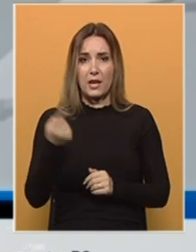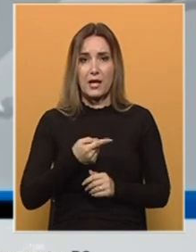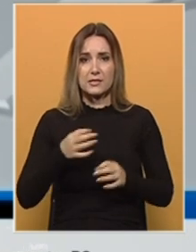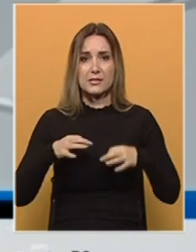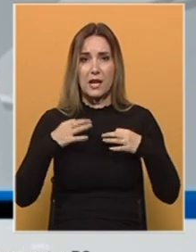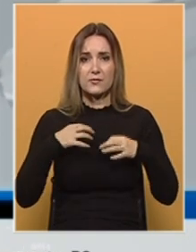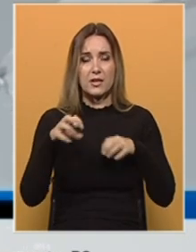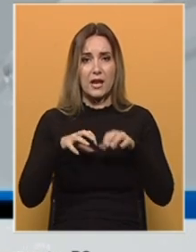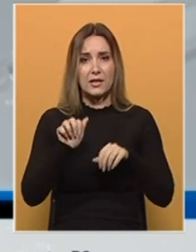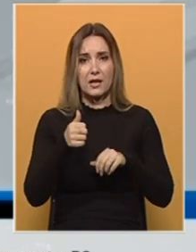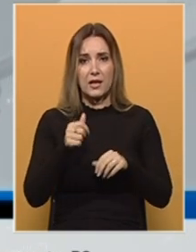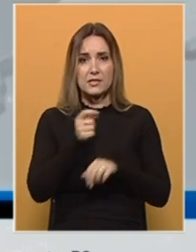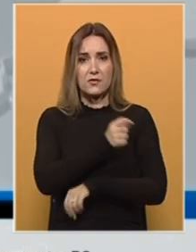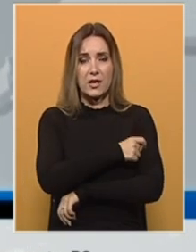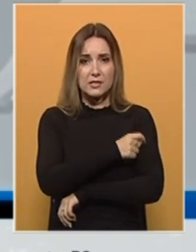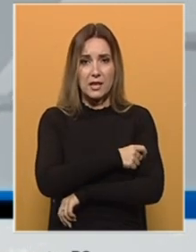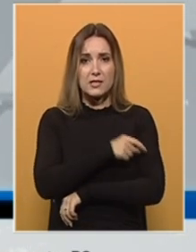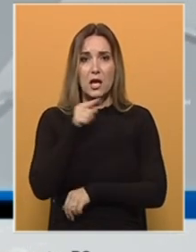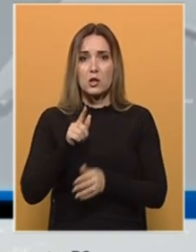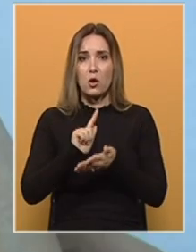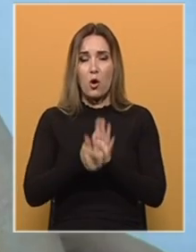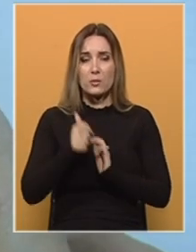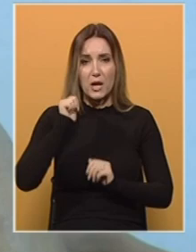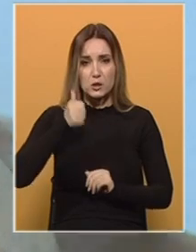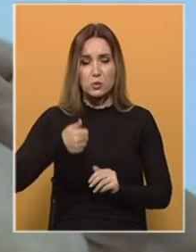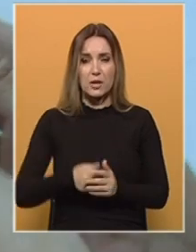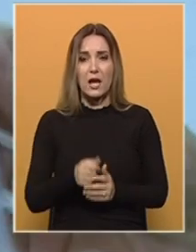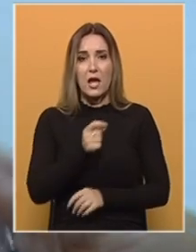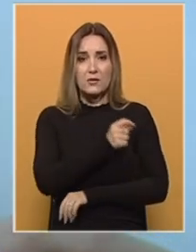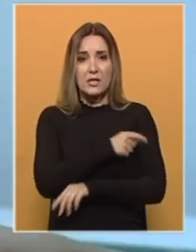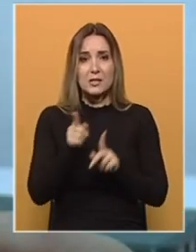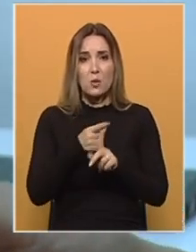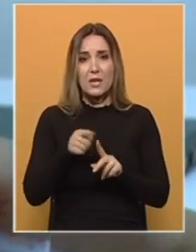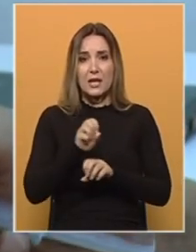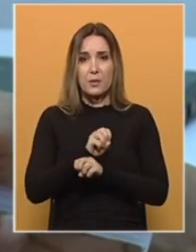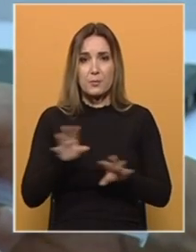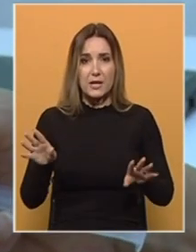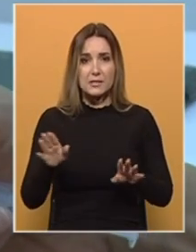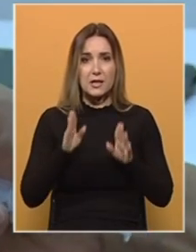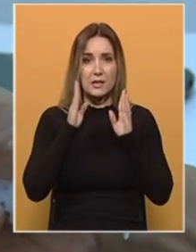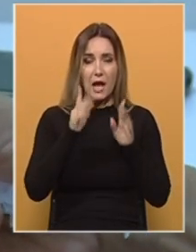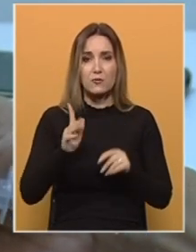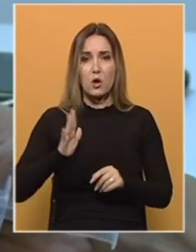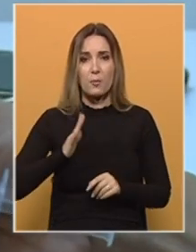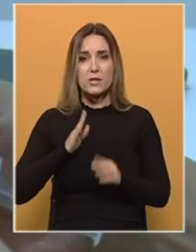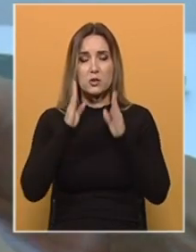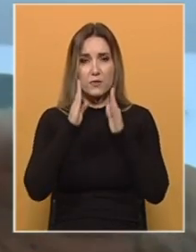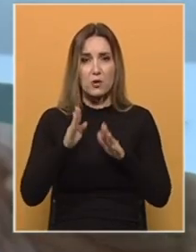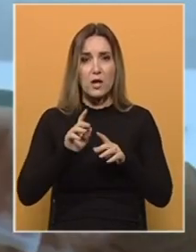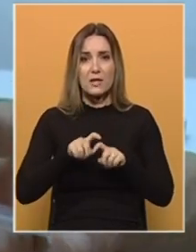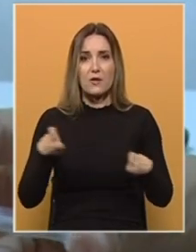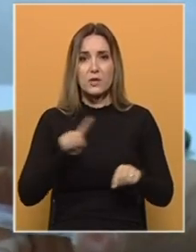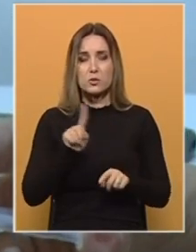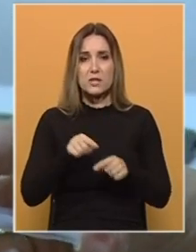radnika ješte vakcinača, vakcinača i to odmah sutra. Sa vakcinom ili bez nje, naivno i opasno je vjerovati da virus ne